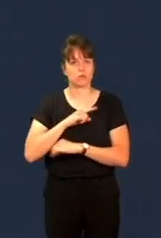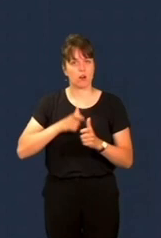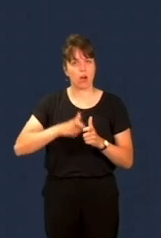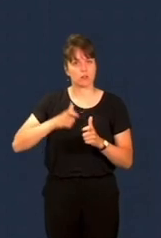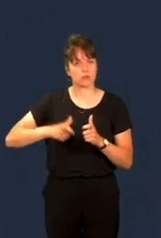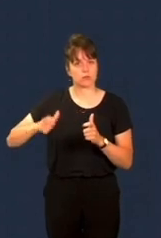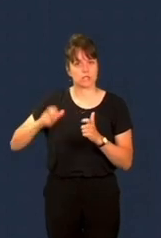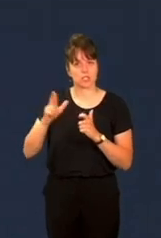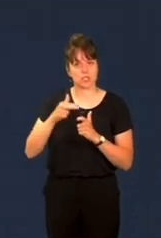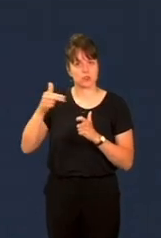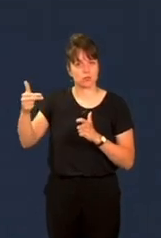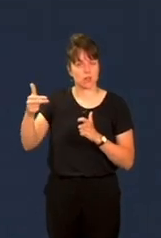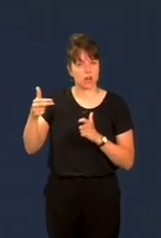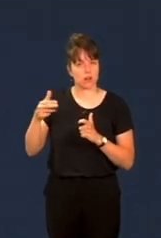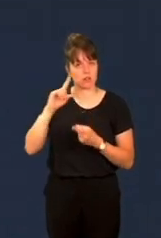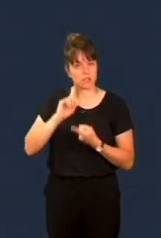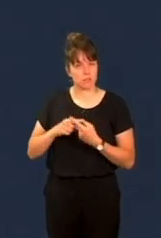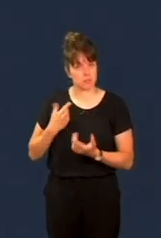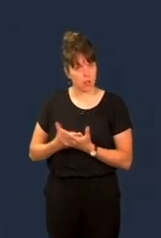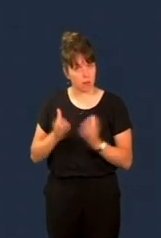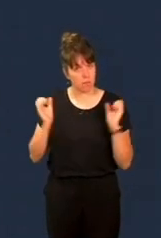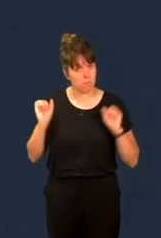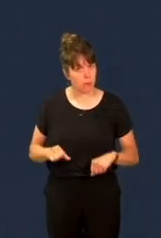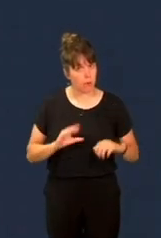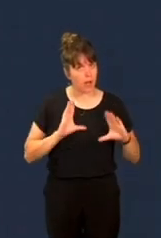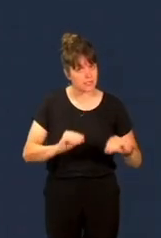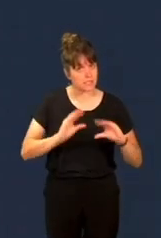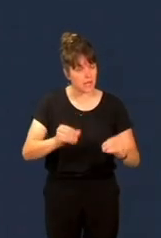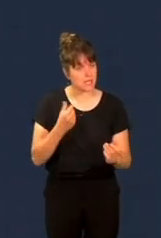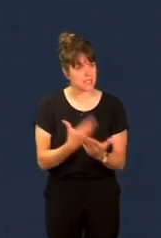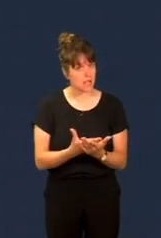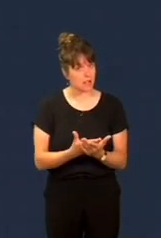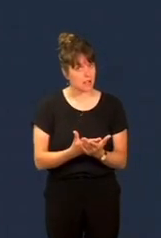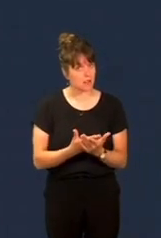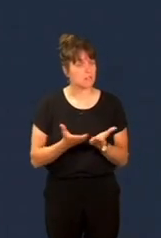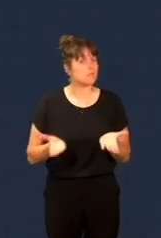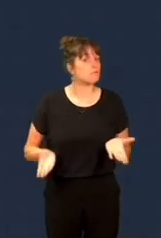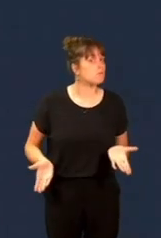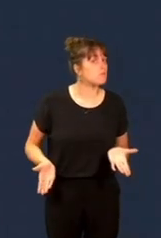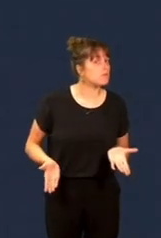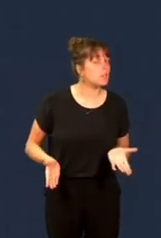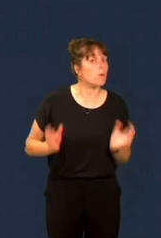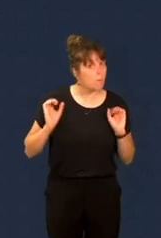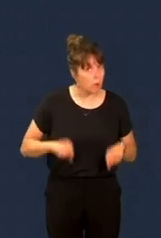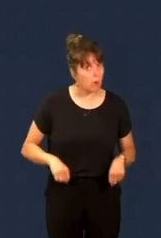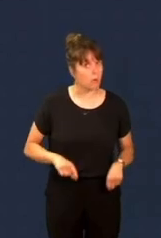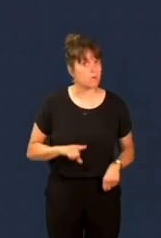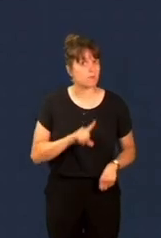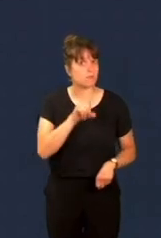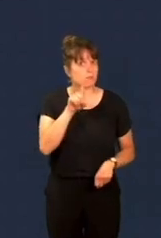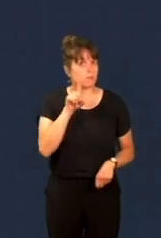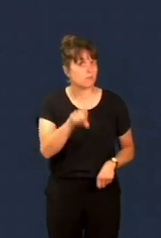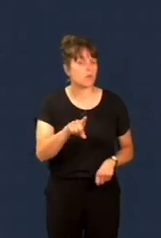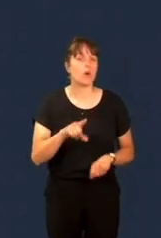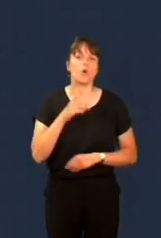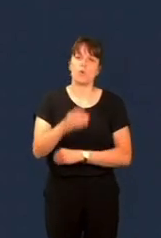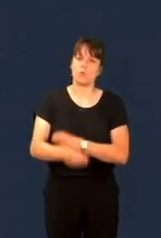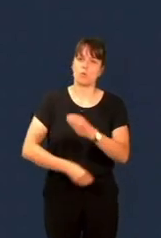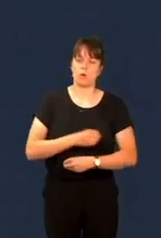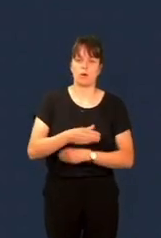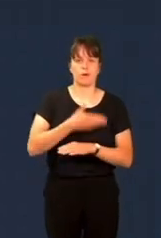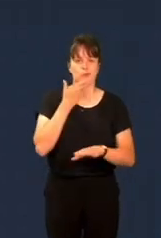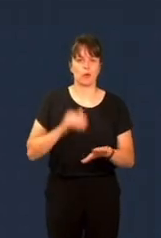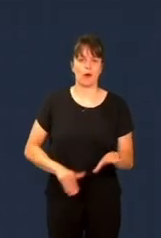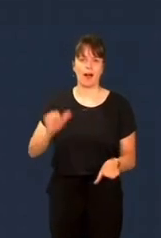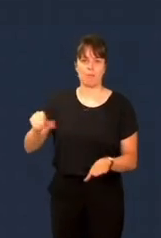dans le secteur, possède-t-elle les capacités pour répondre à une telle demande ? Ou bien encore une fois, allons-nous devoir faire appel aux